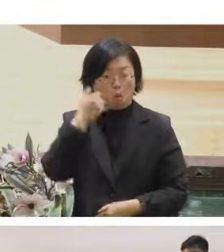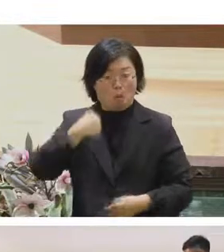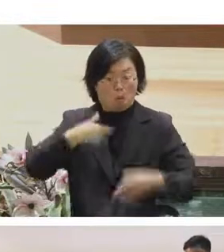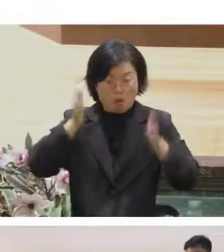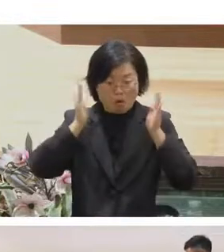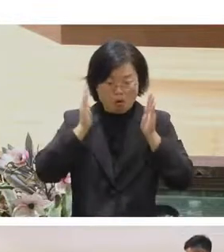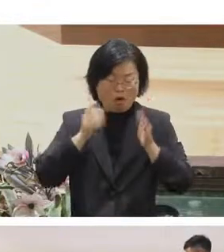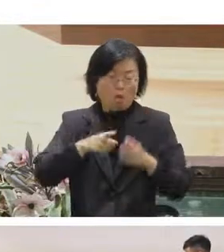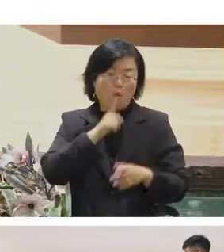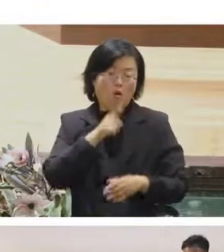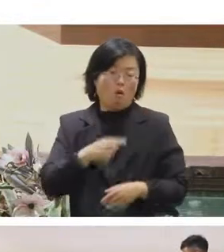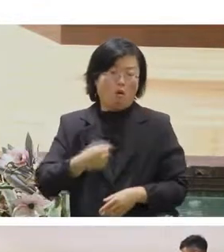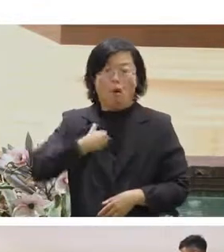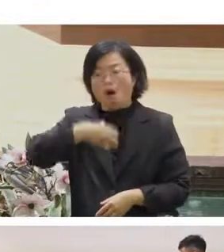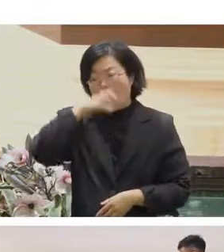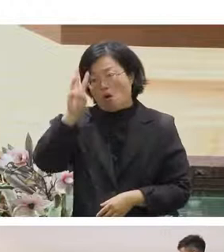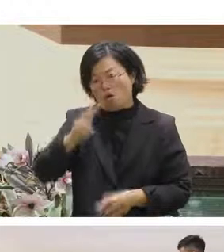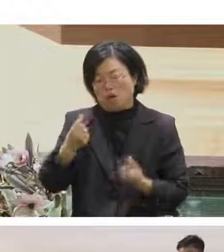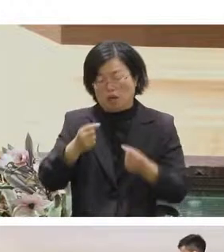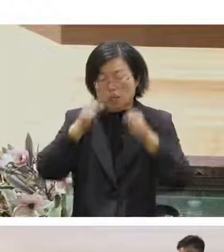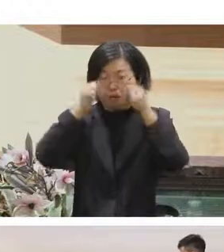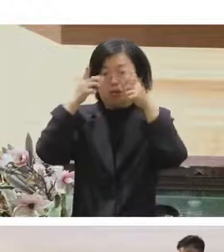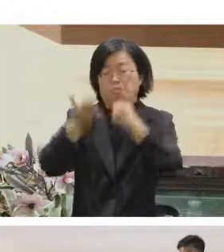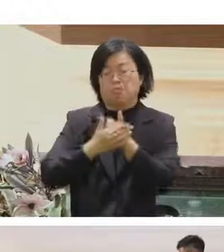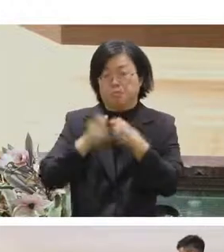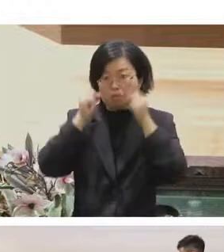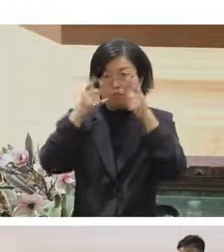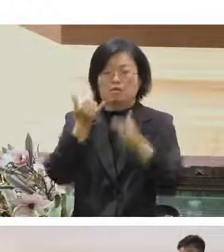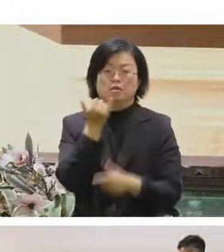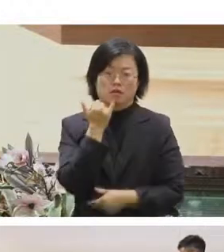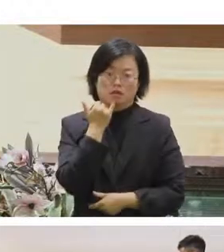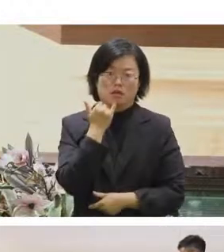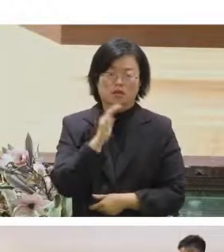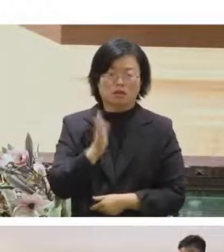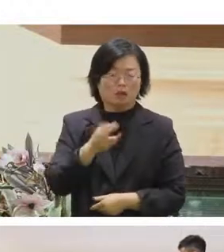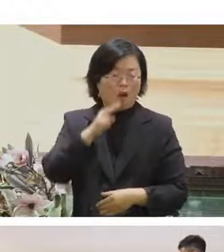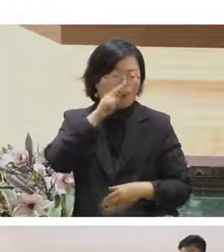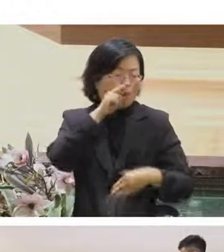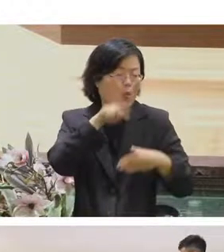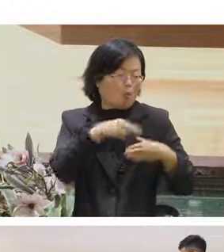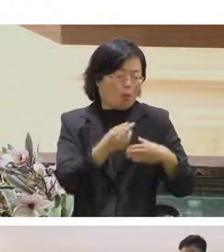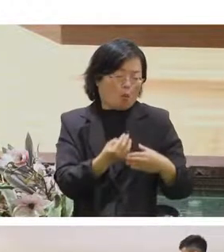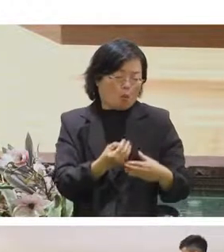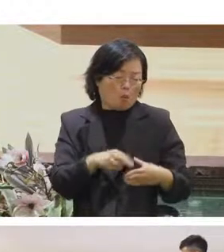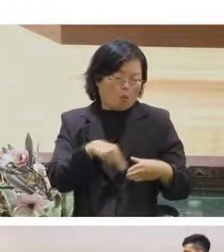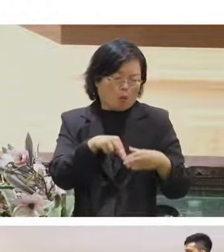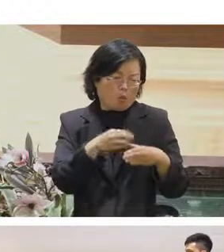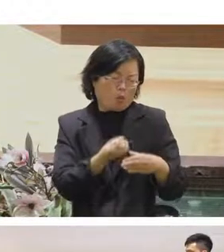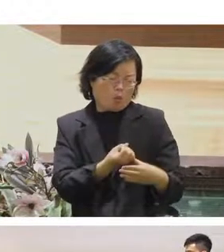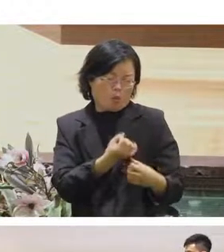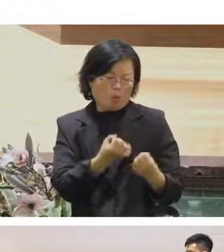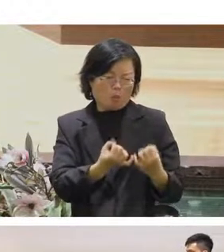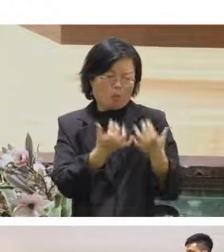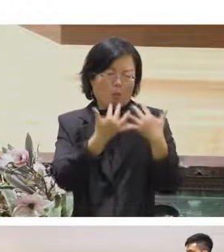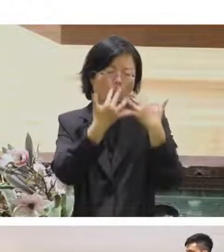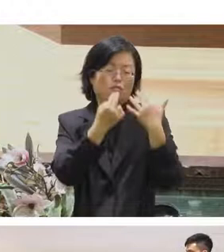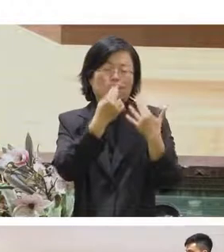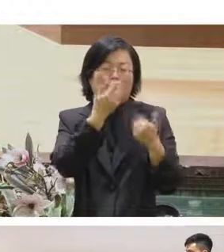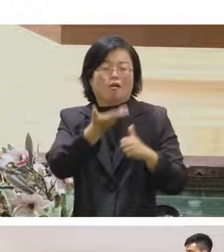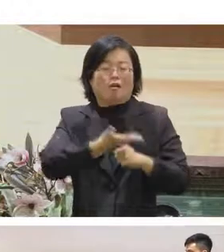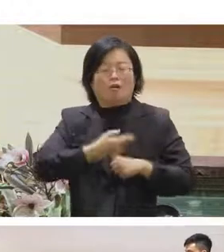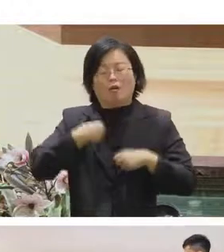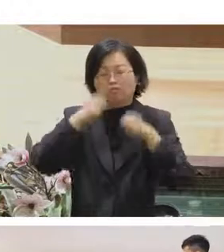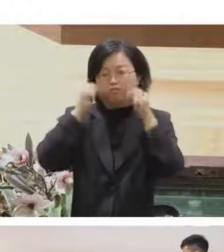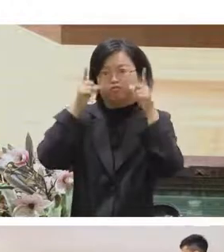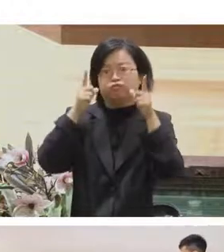講喝水也可以讓自己清醒一點這樣OK但是咖啡的味道就是會讓我更清醒OK所以它其實是